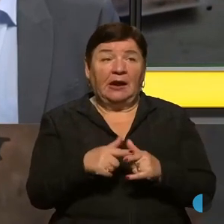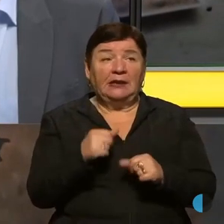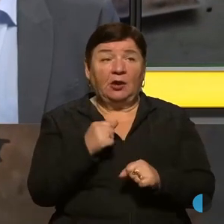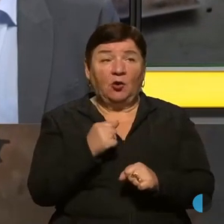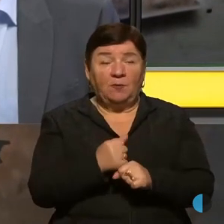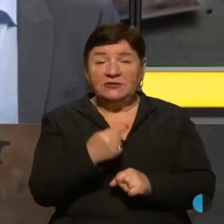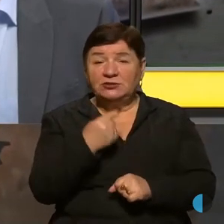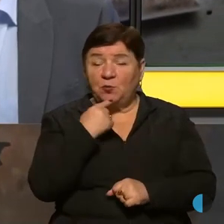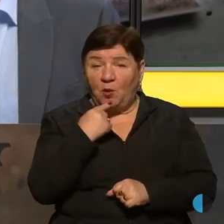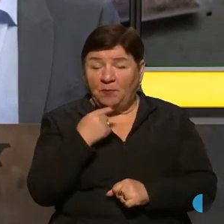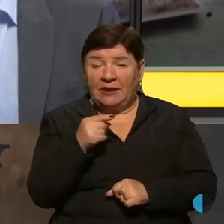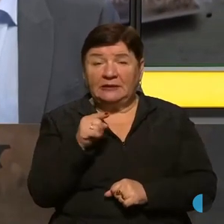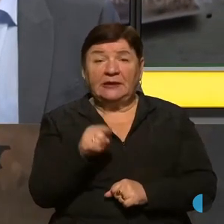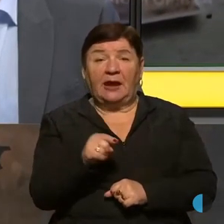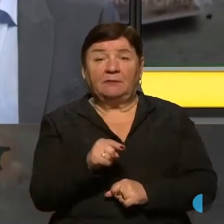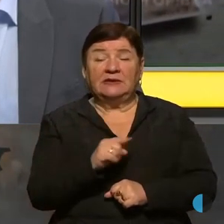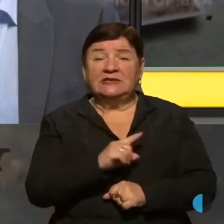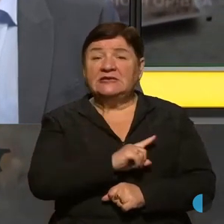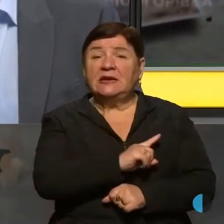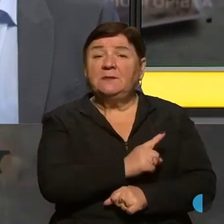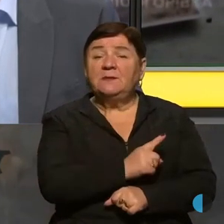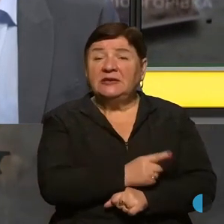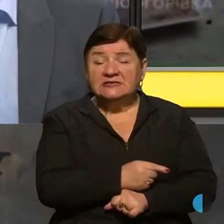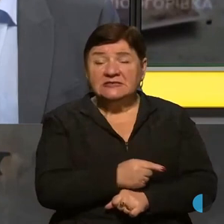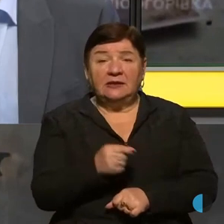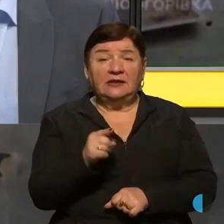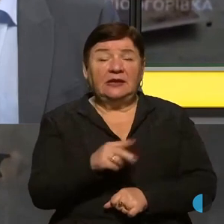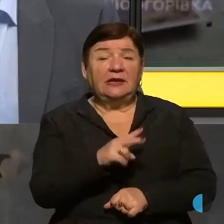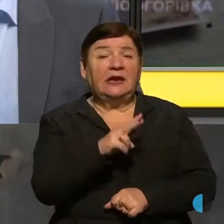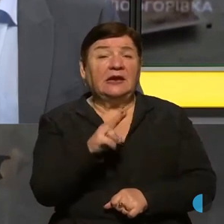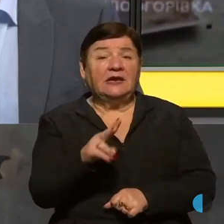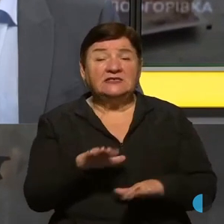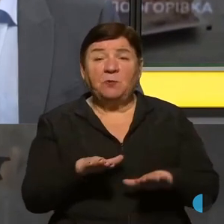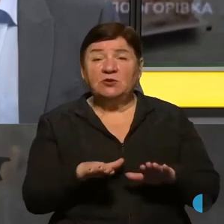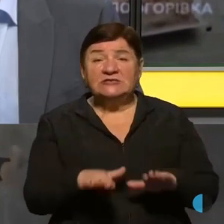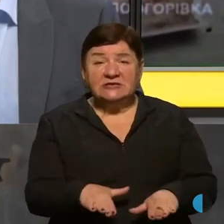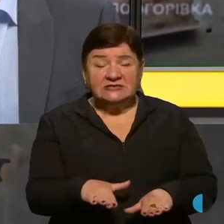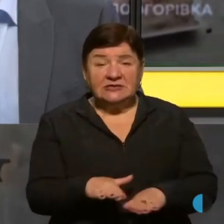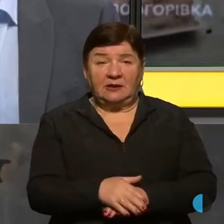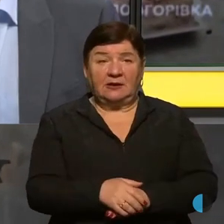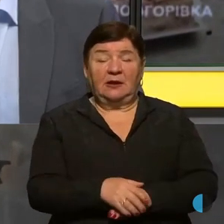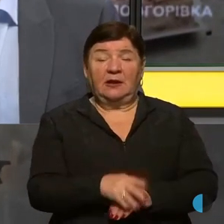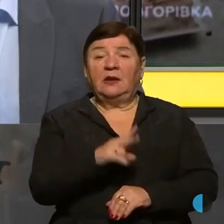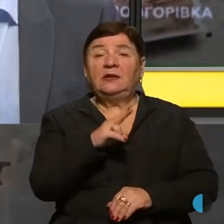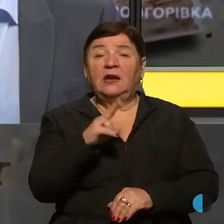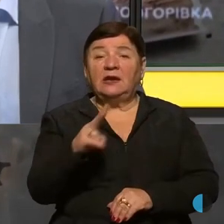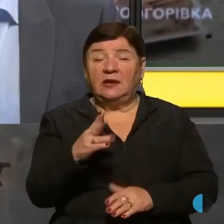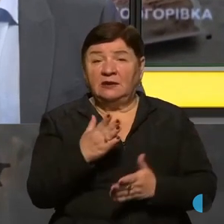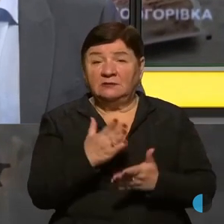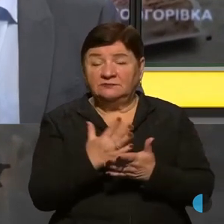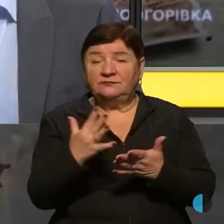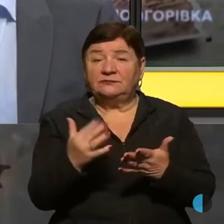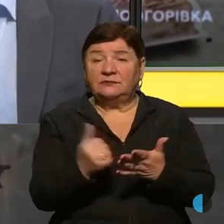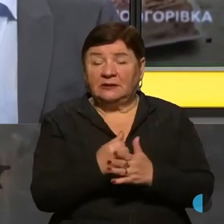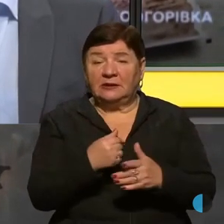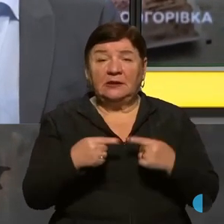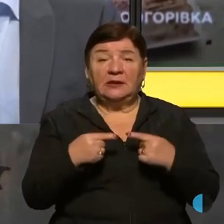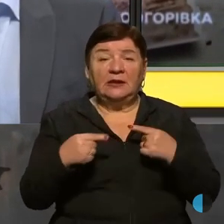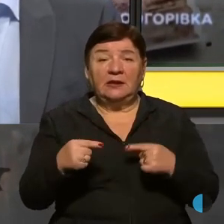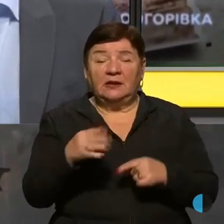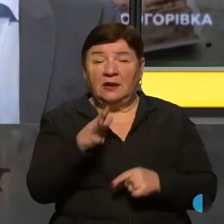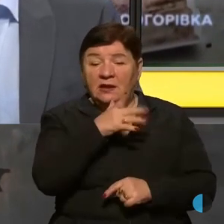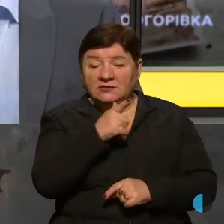спроби, все-таки, закріпитися на тих якихось позиціях, які йому вдалося на деякий час